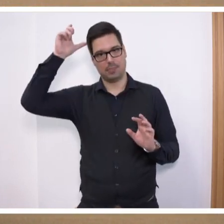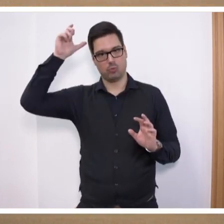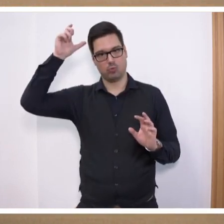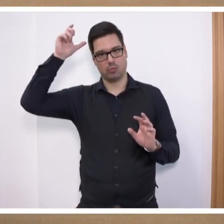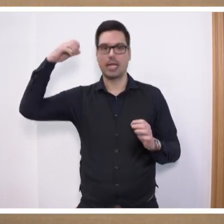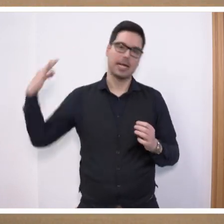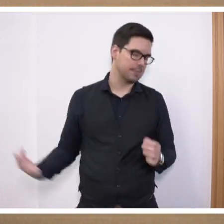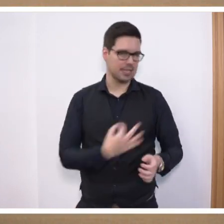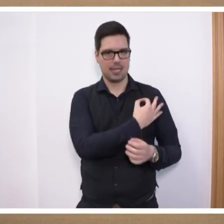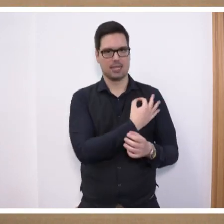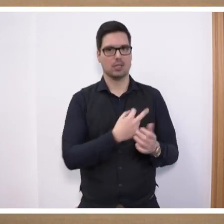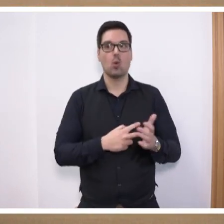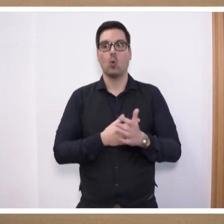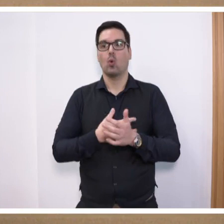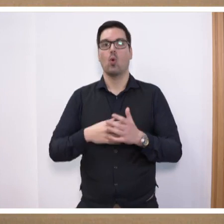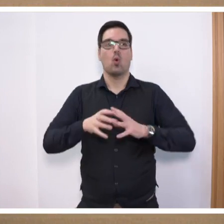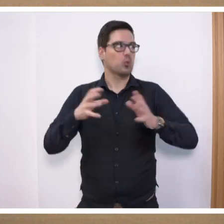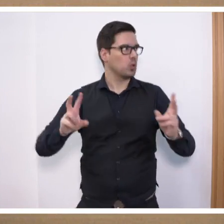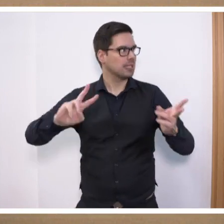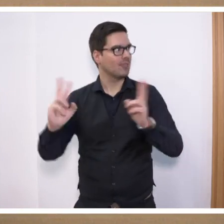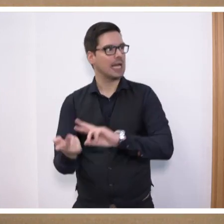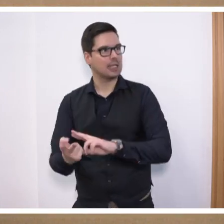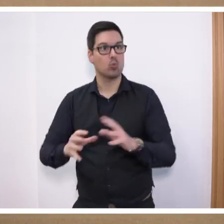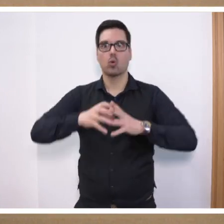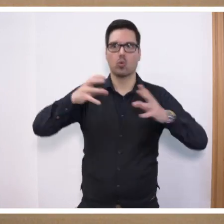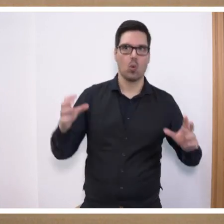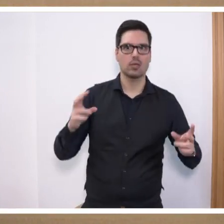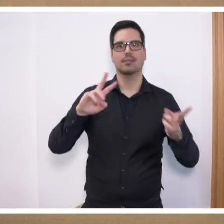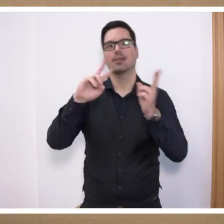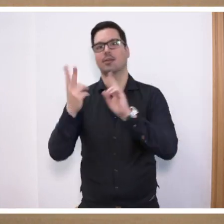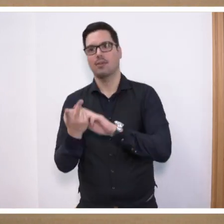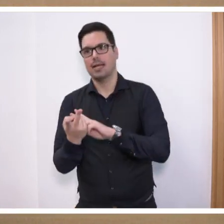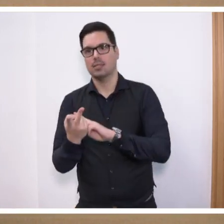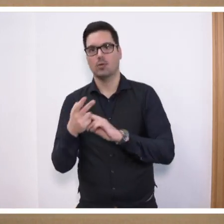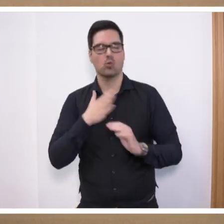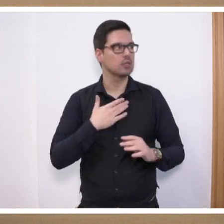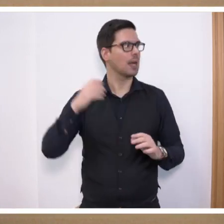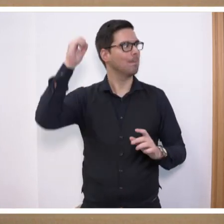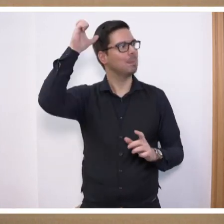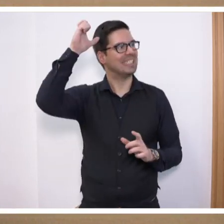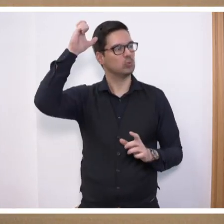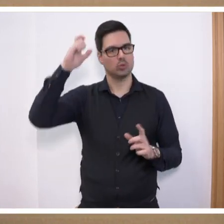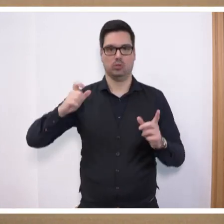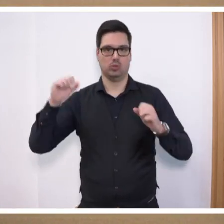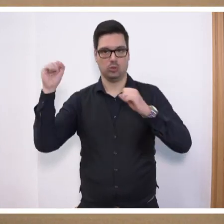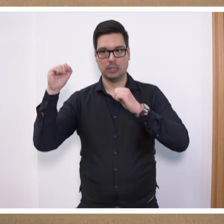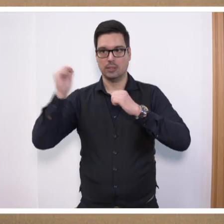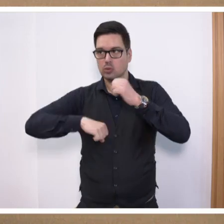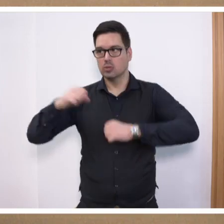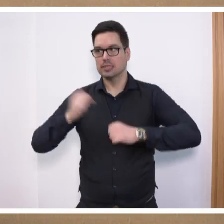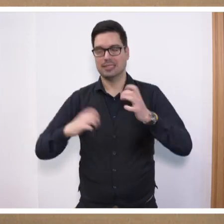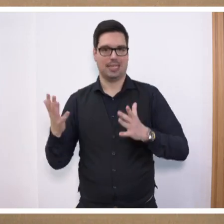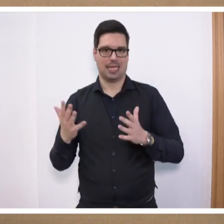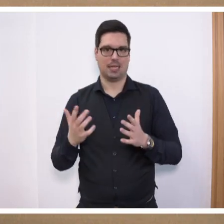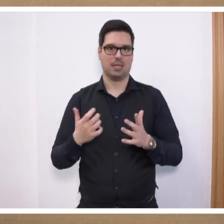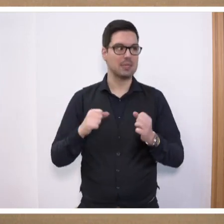im Saarland. Große Veränderungen in unserer Gesellschaft, große Veränderungen in unserem Bildungssystem. Wir müssen immer wieder ständig